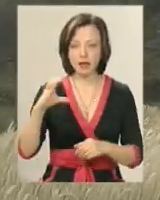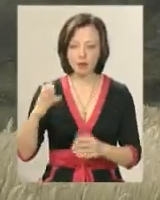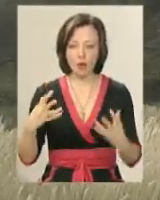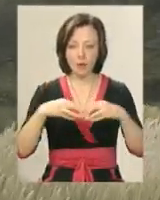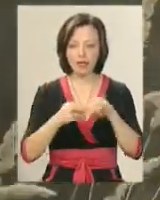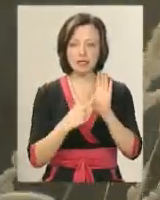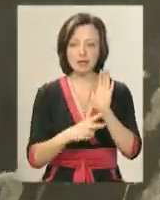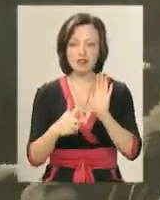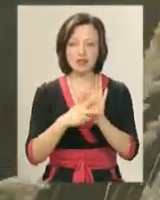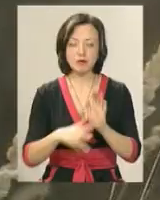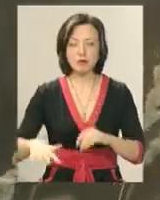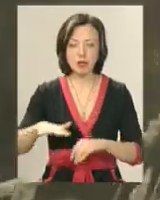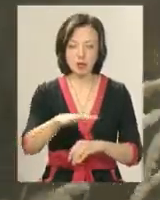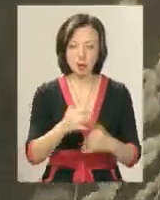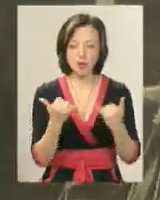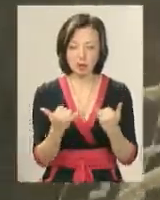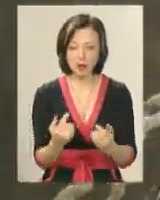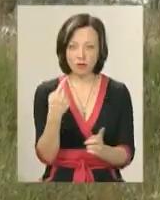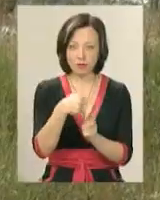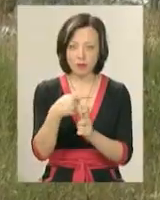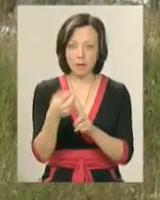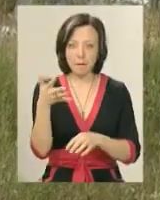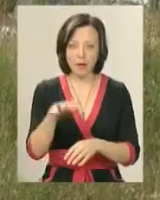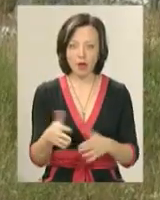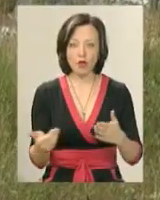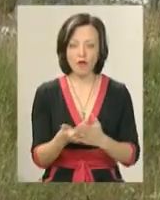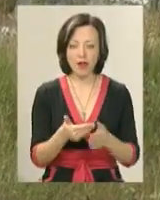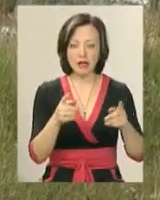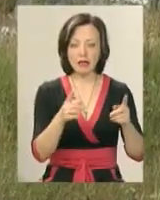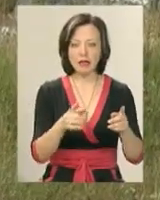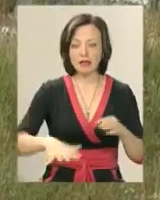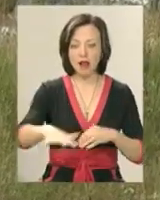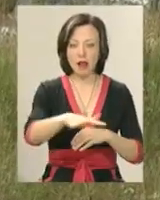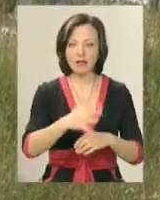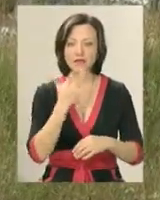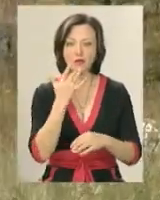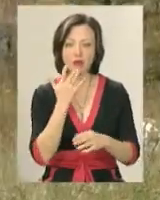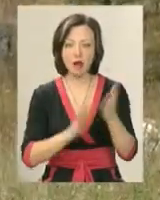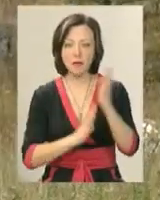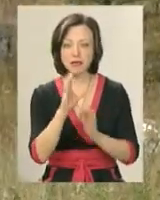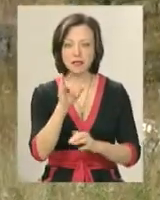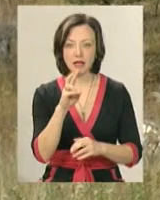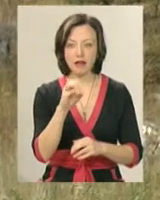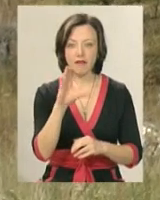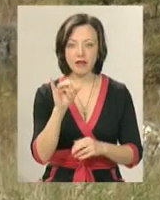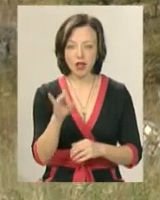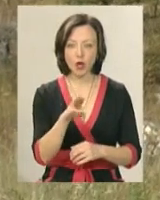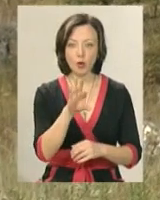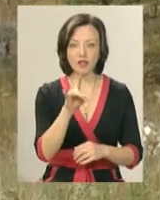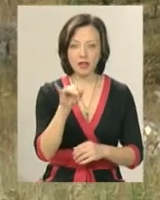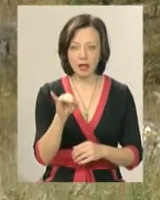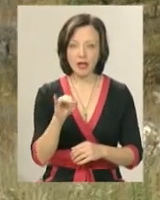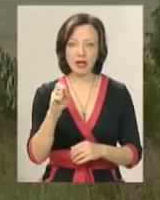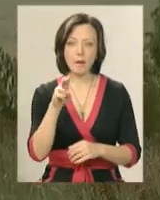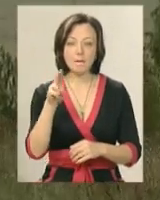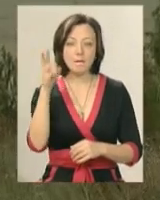78 територій. Тепер до нього додали 5 нових – ділянки Національних парків «Синевир», «Зачарований край» і «Подільські тофтри»,